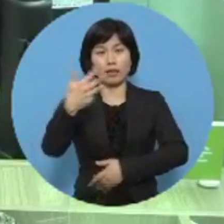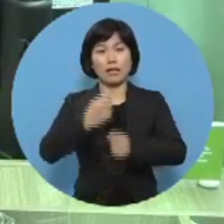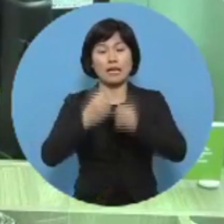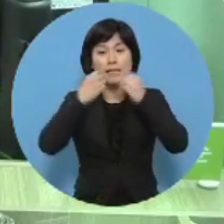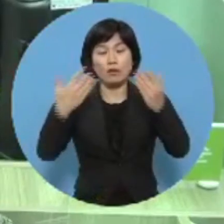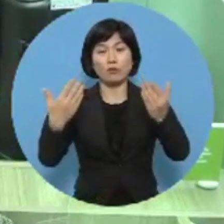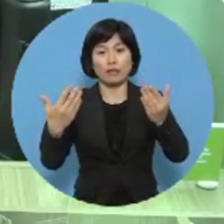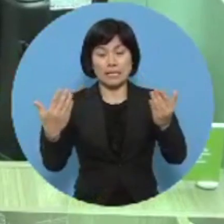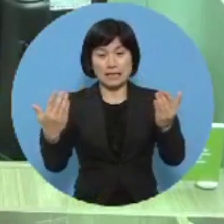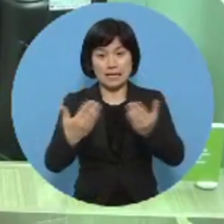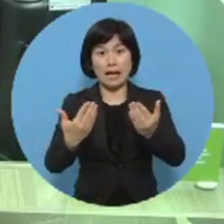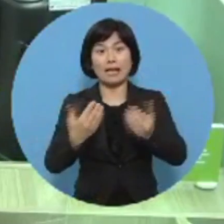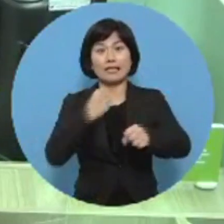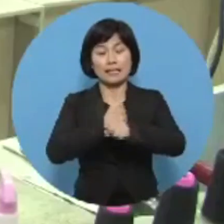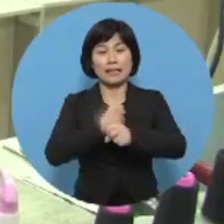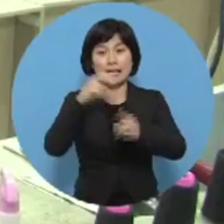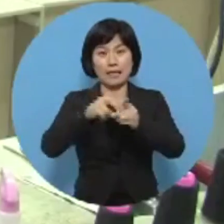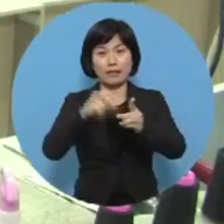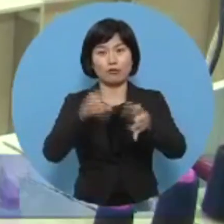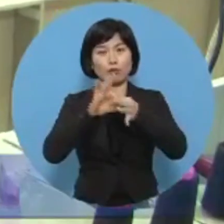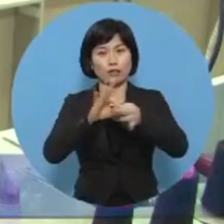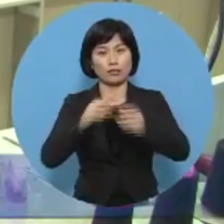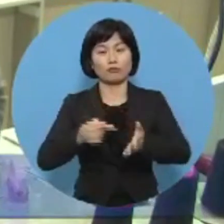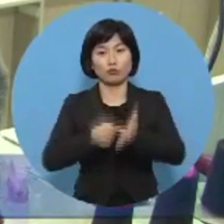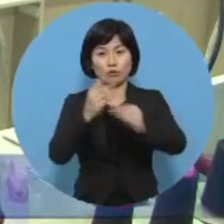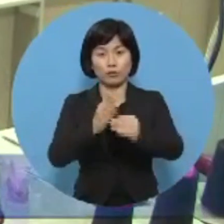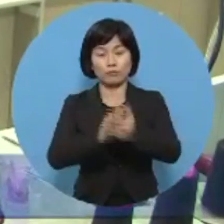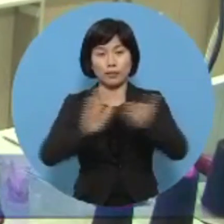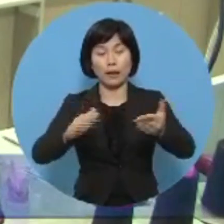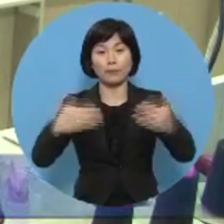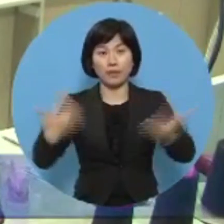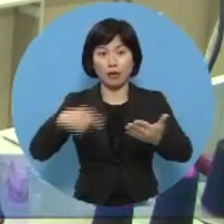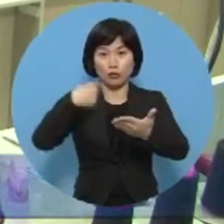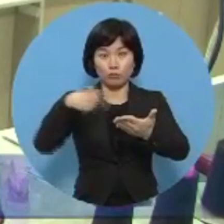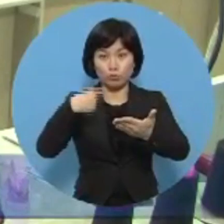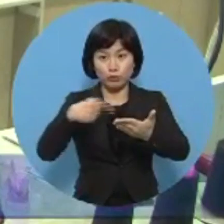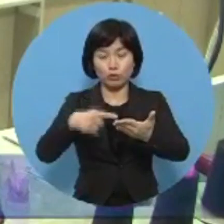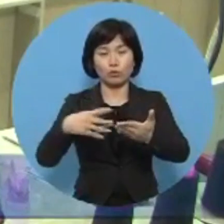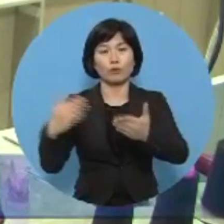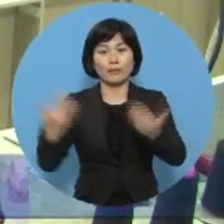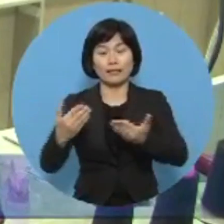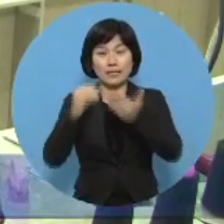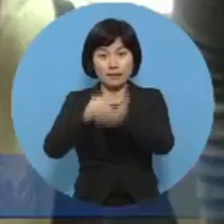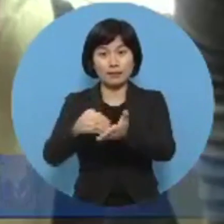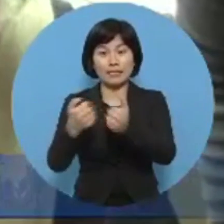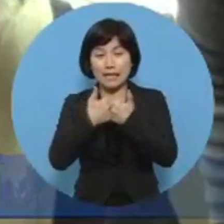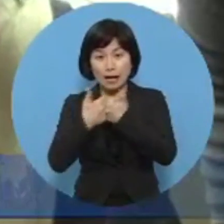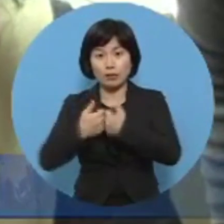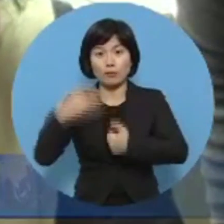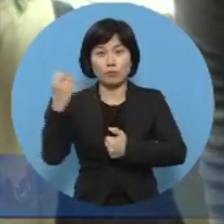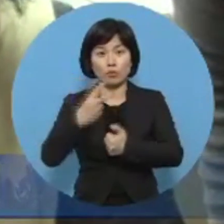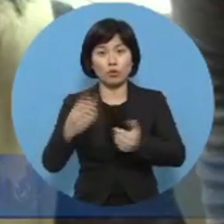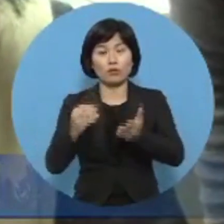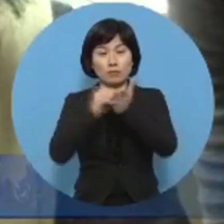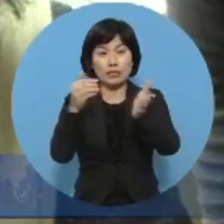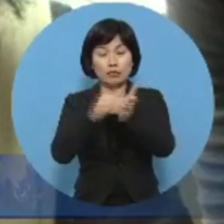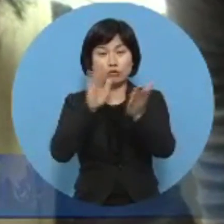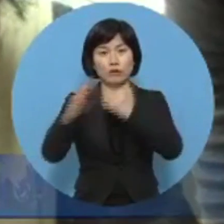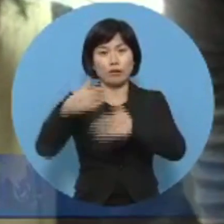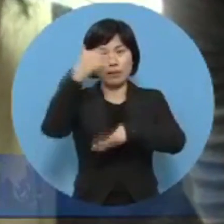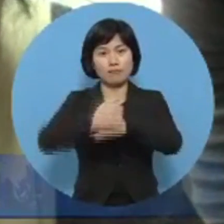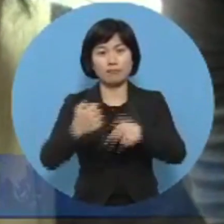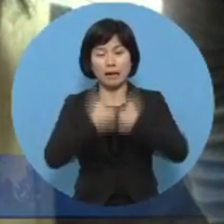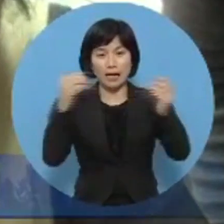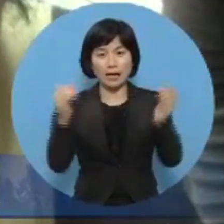통해서 추진하고 있습니다. 직업 교육 훈련과 취업 상담, 취업 후 사후 관리까지 종합적인